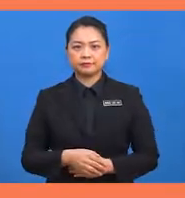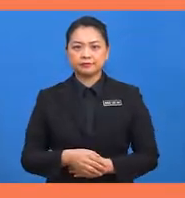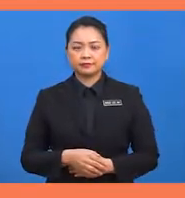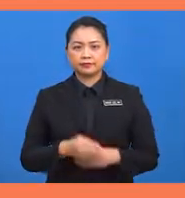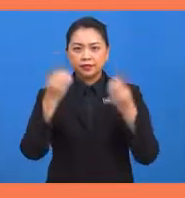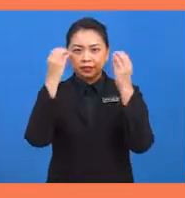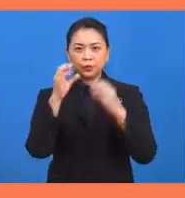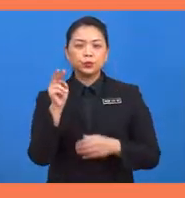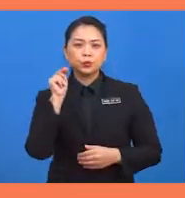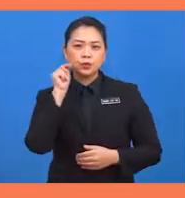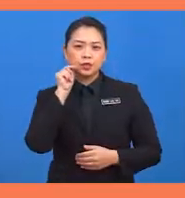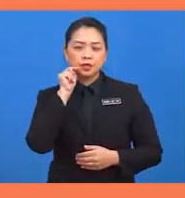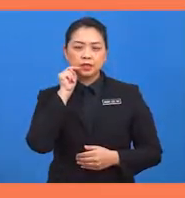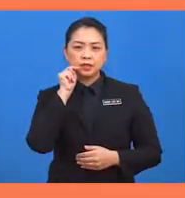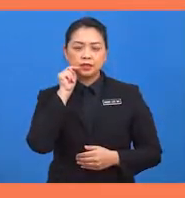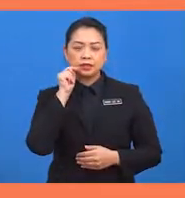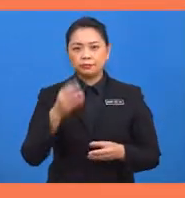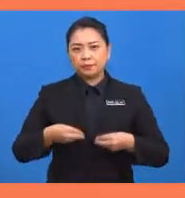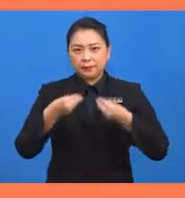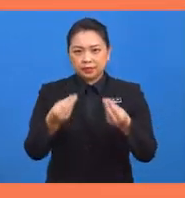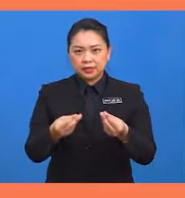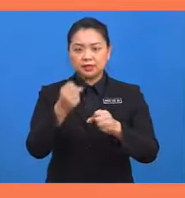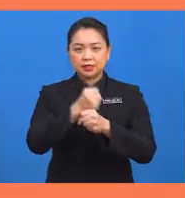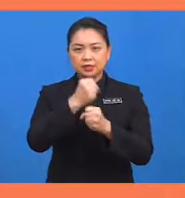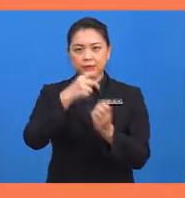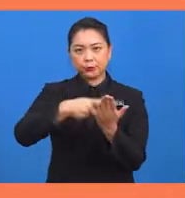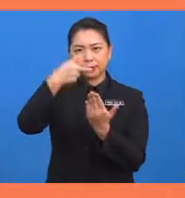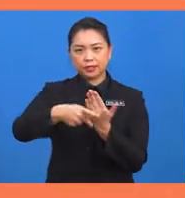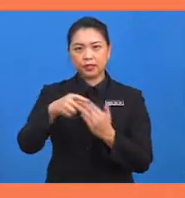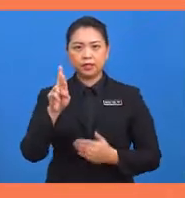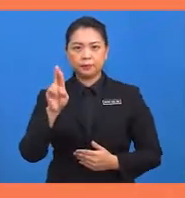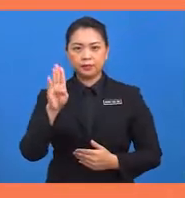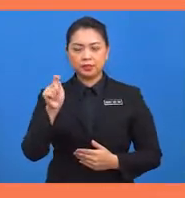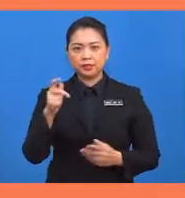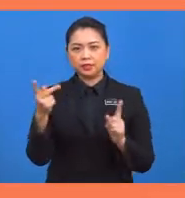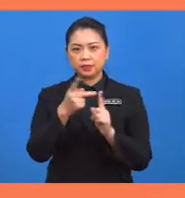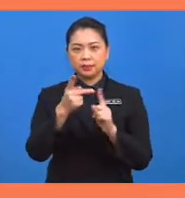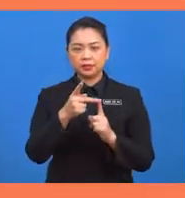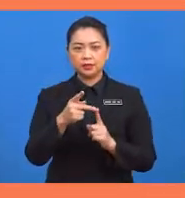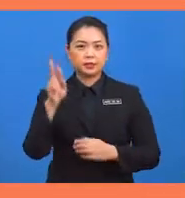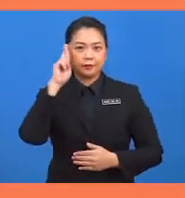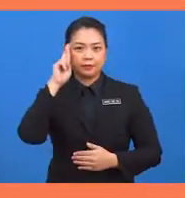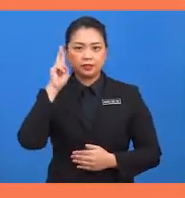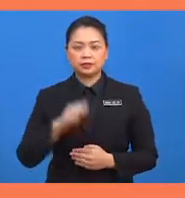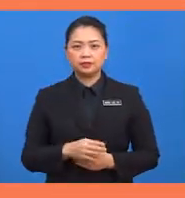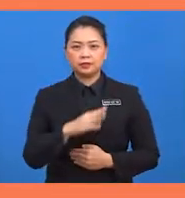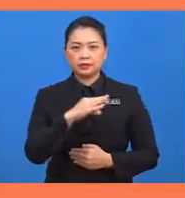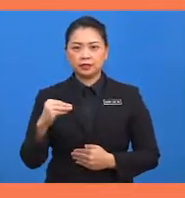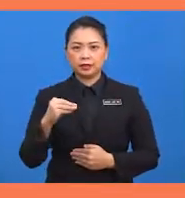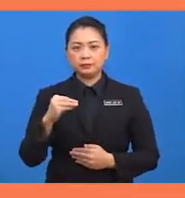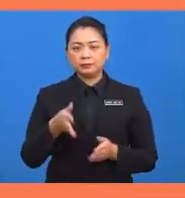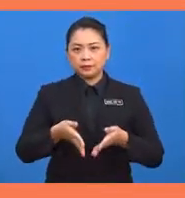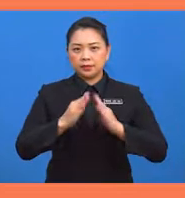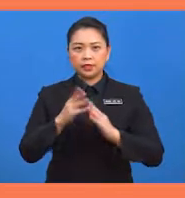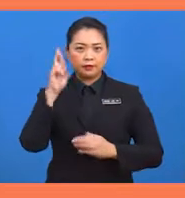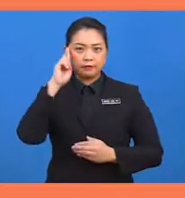Cikgu Nora memulangkan kerja projek RBT kepada Rafi. Dan meminta